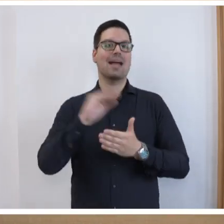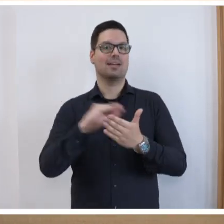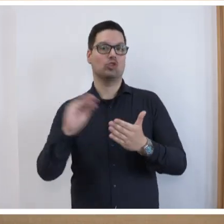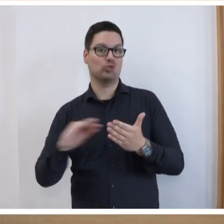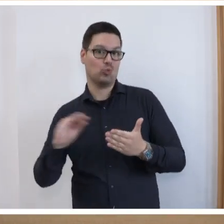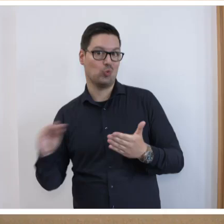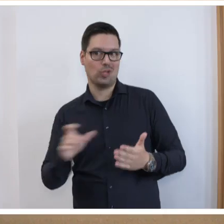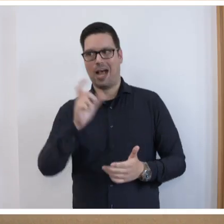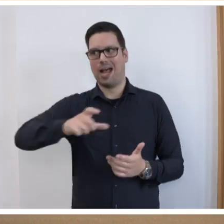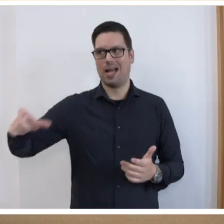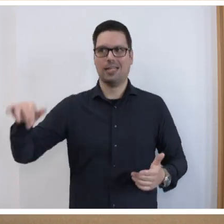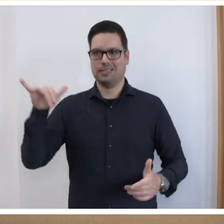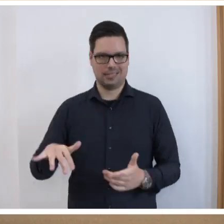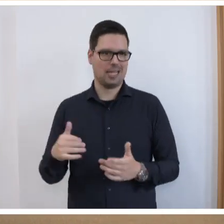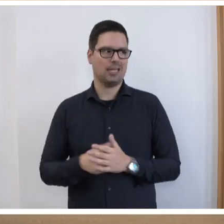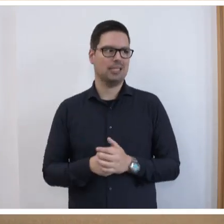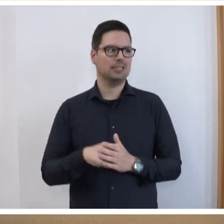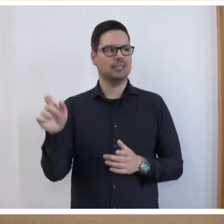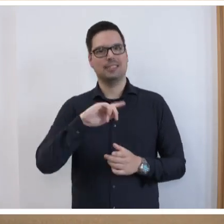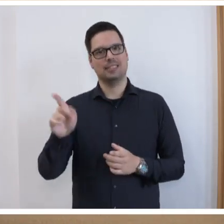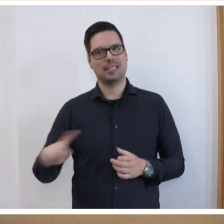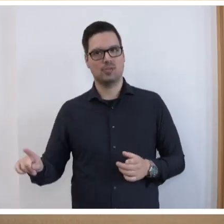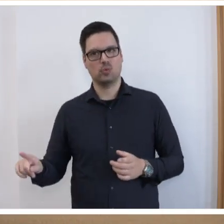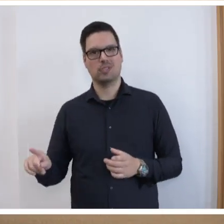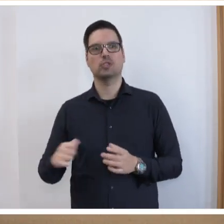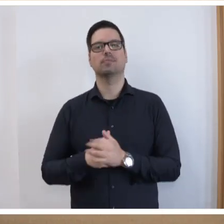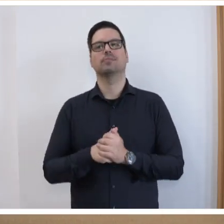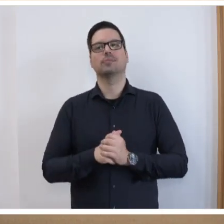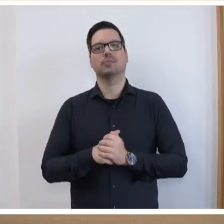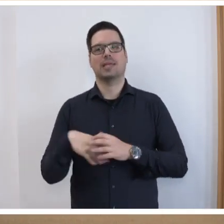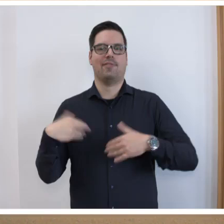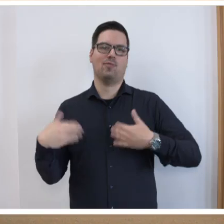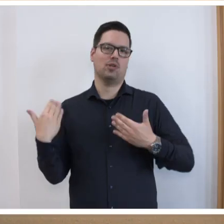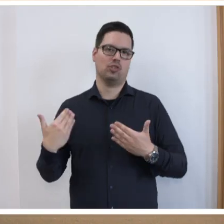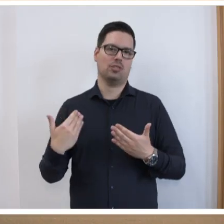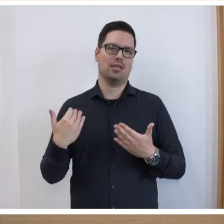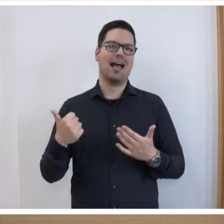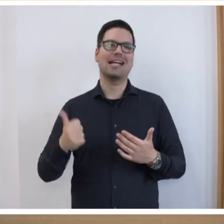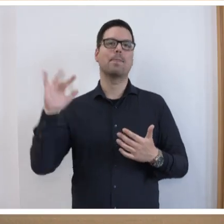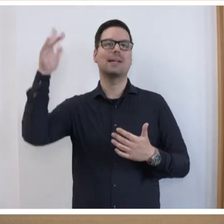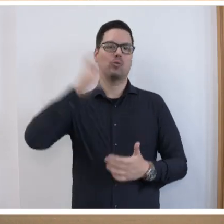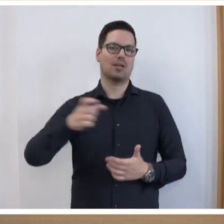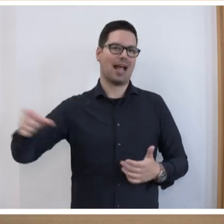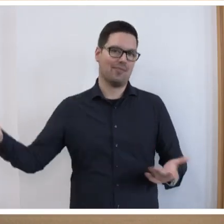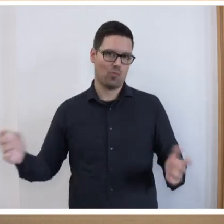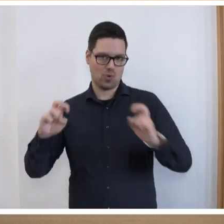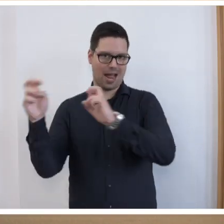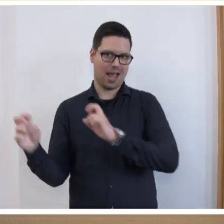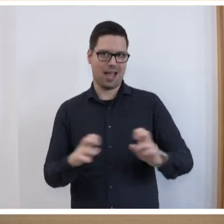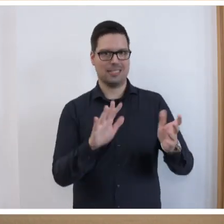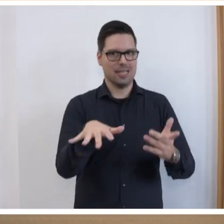Schüler im System. Der Zensus, um die erfreuliche Nachricht der saarländischen Millionen hier noch mal kurz aufzugreifen,